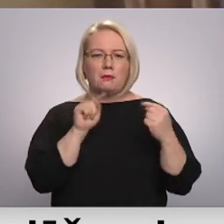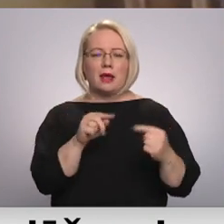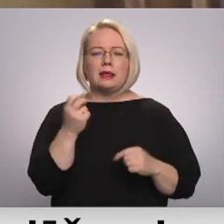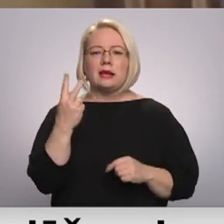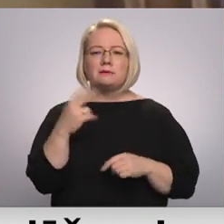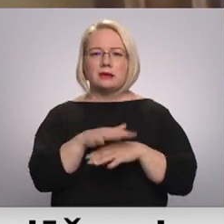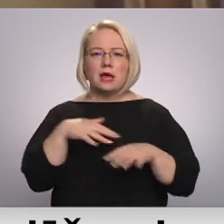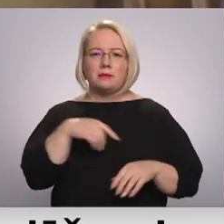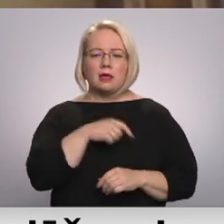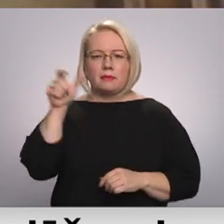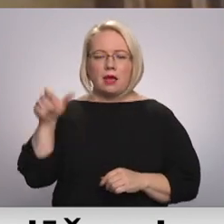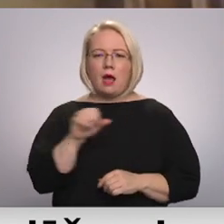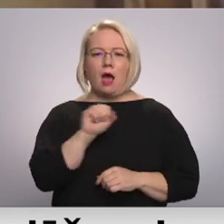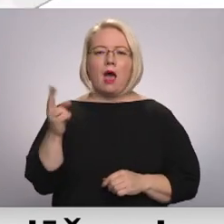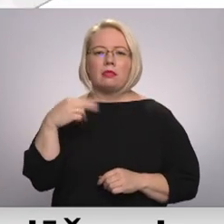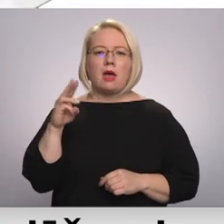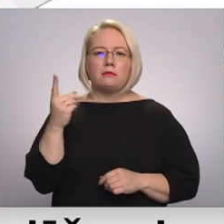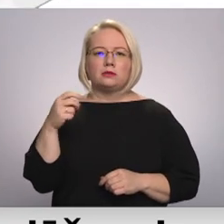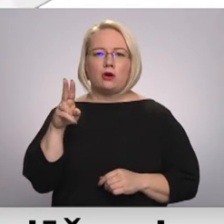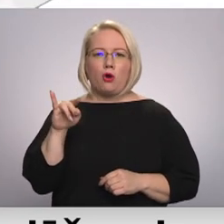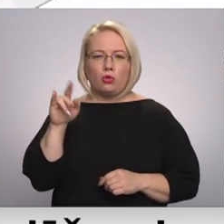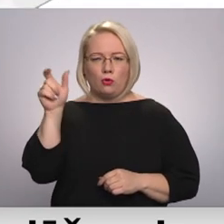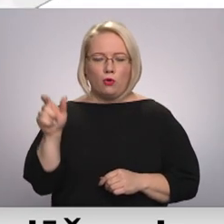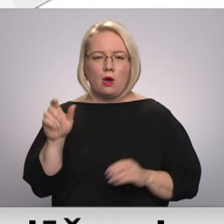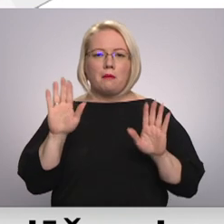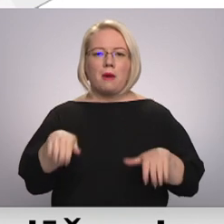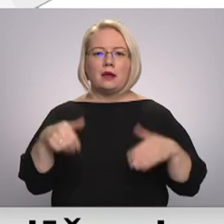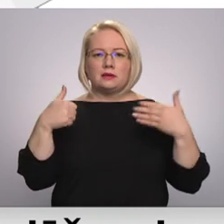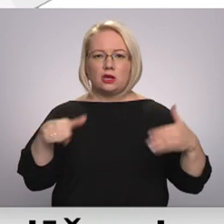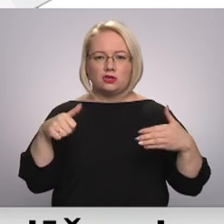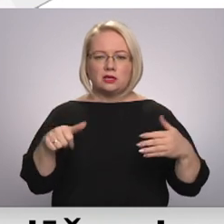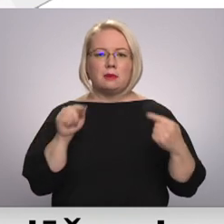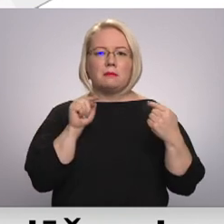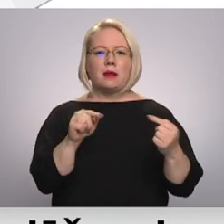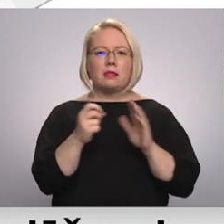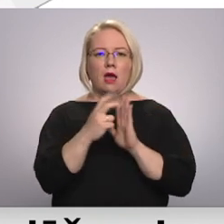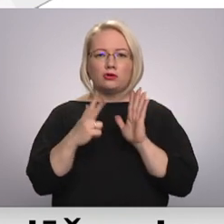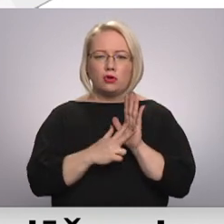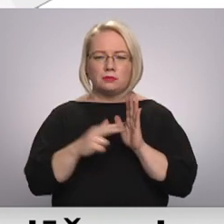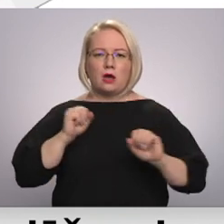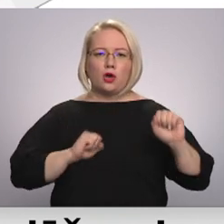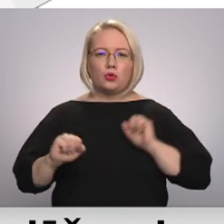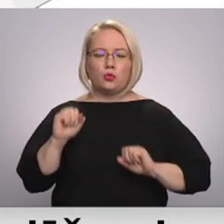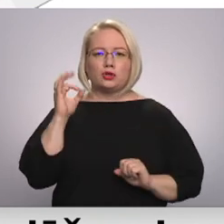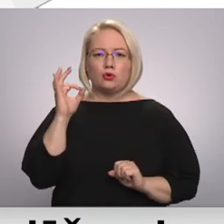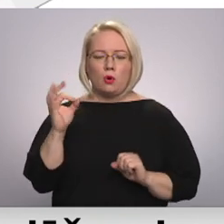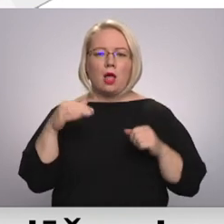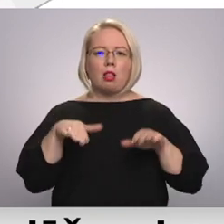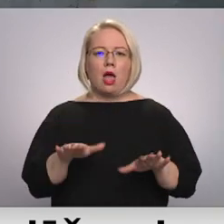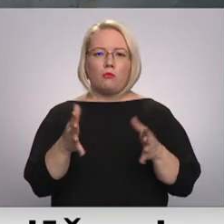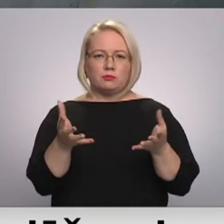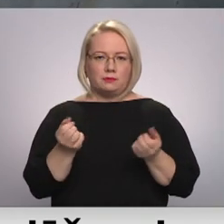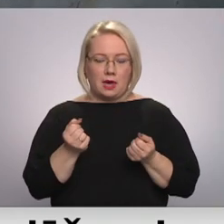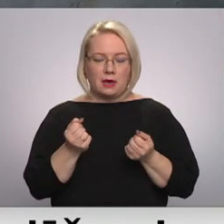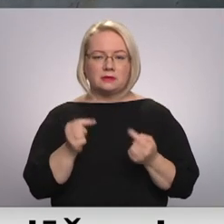sājumas deputātu Jāni Ādamsona par 60 pret 18 attūras 0 lēmums pieņemts.